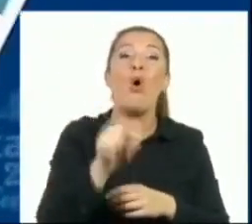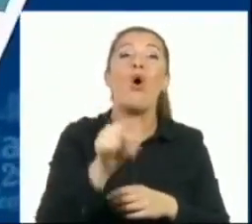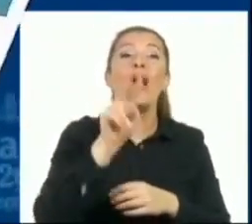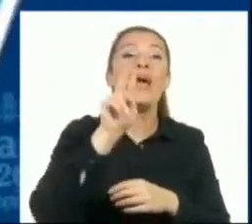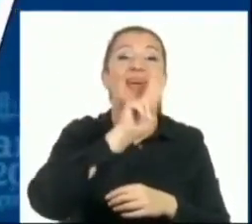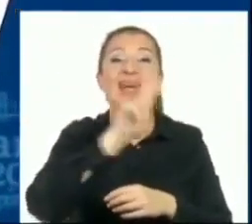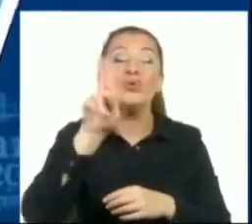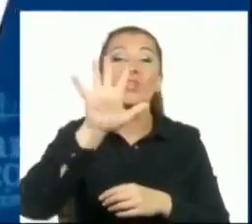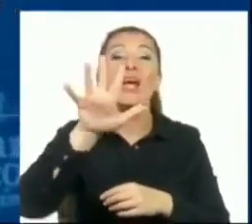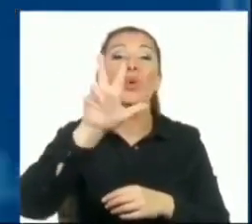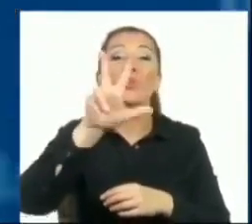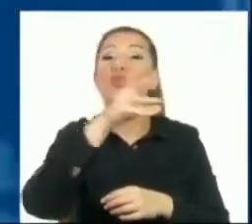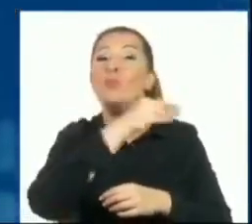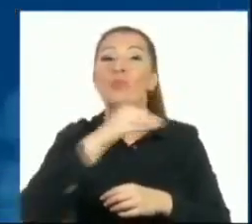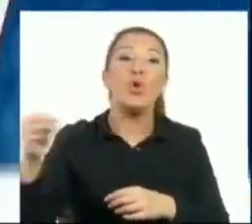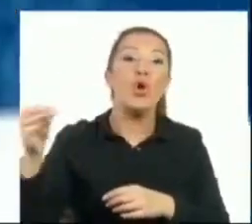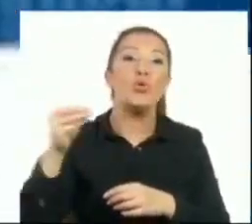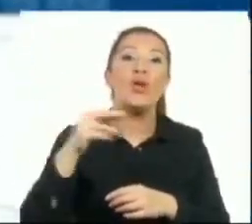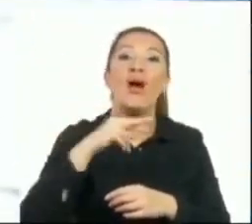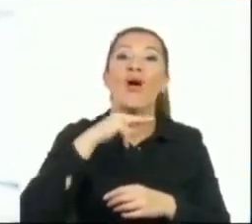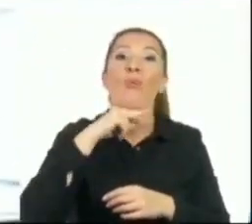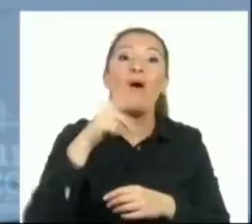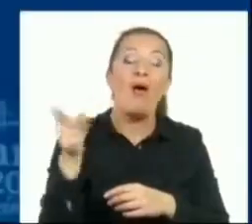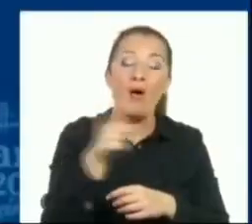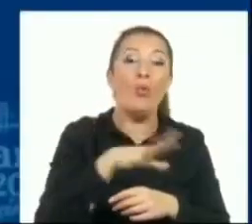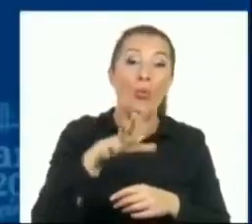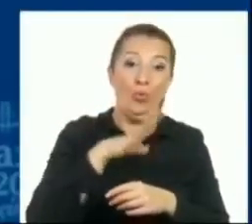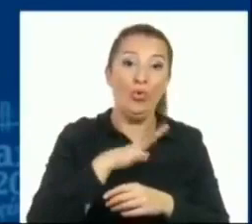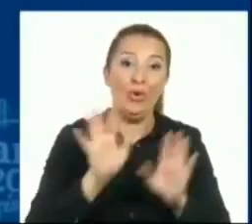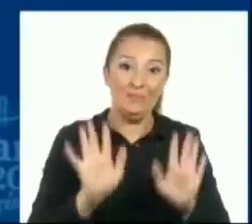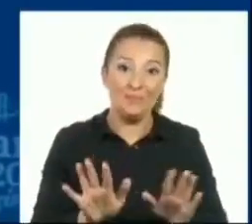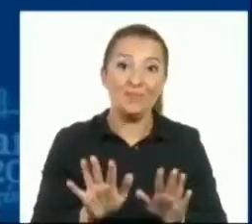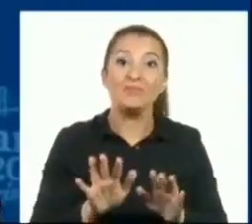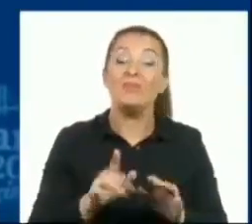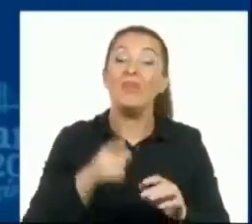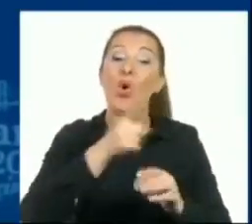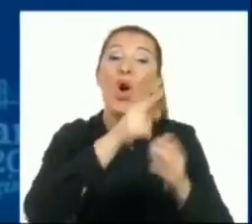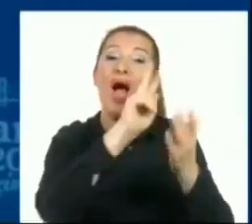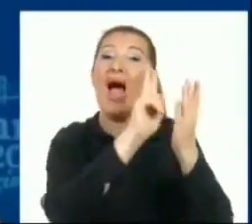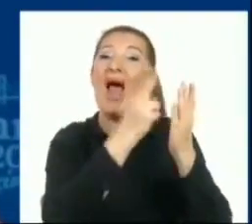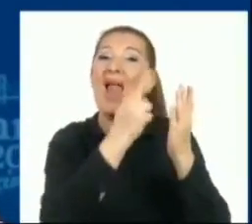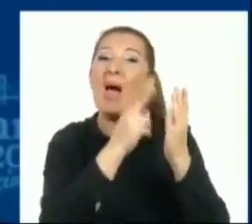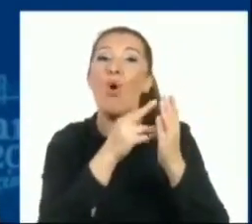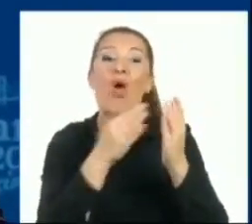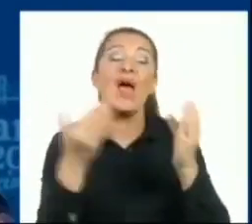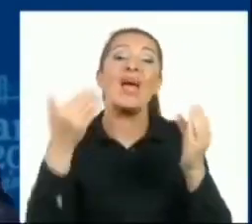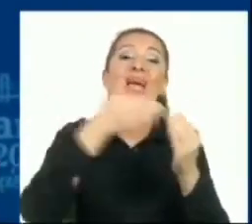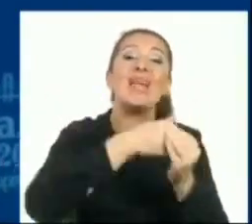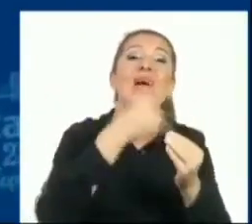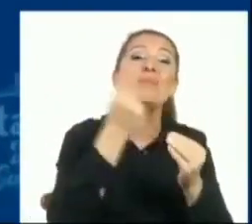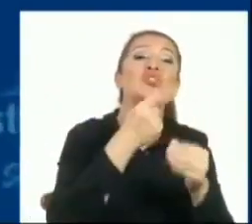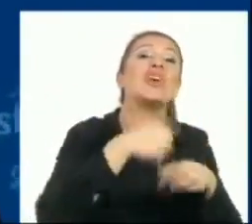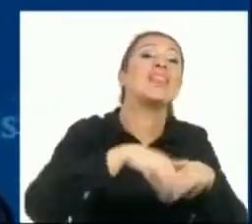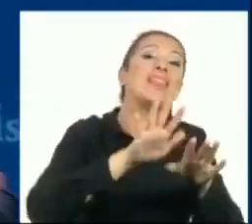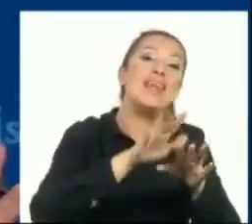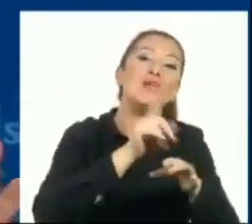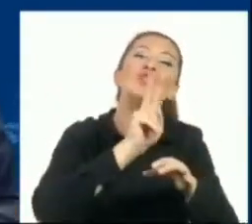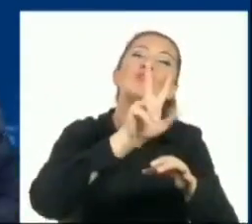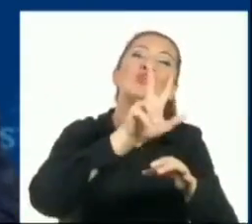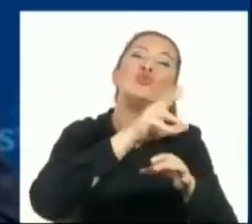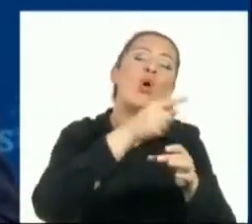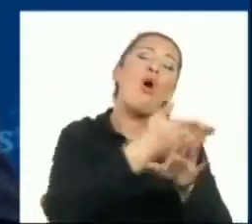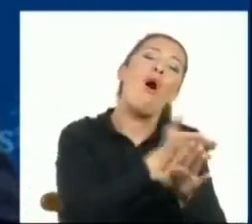elli üç milyonun rakamları burada. Bu yüz yirmi milyon hariç onu söyleyeyim. Yani sayışta raporlarına giren bir rakam değildir o. Ve bunun gibi